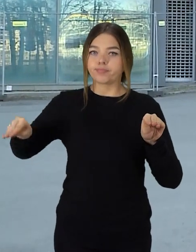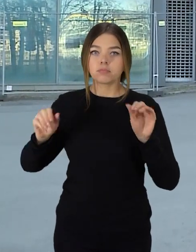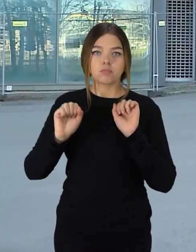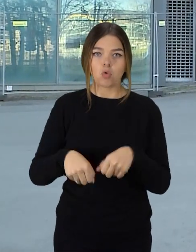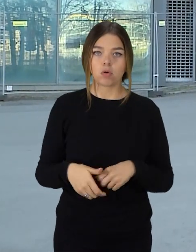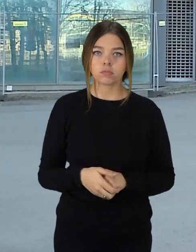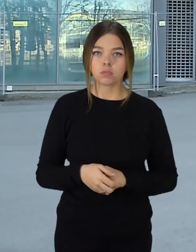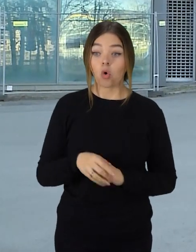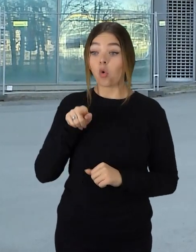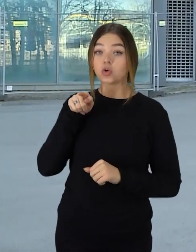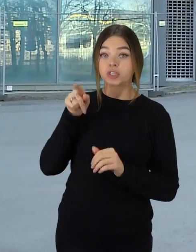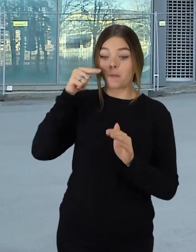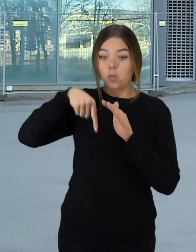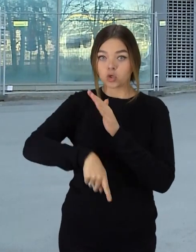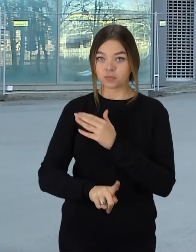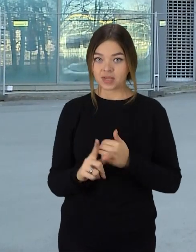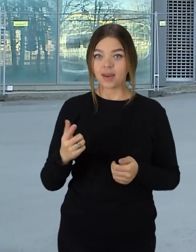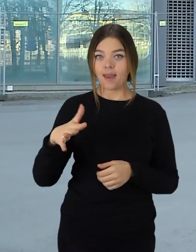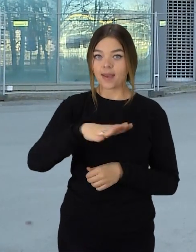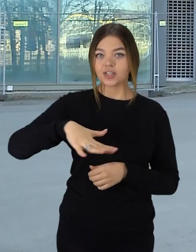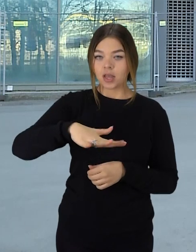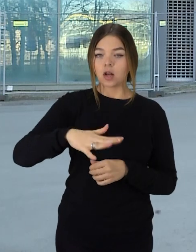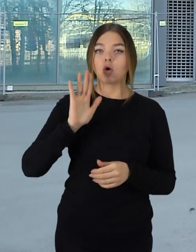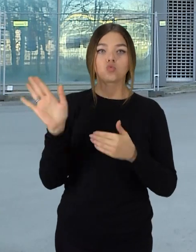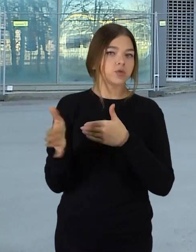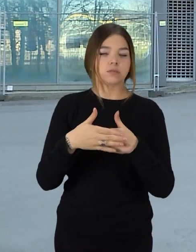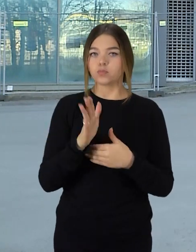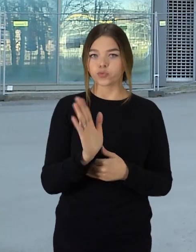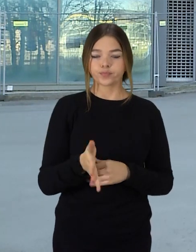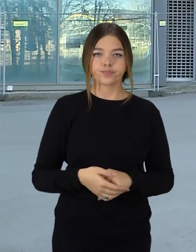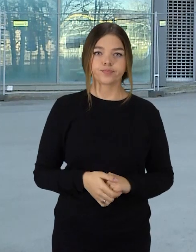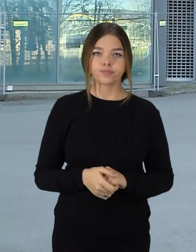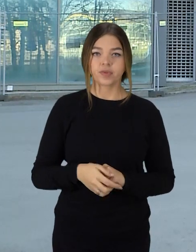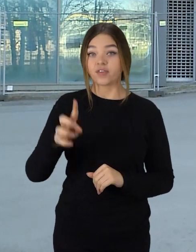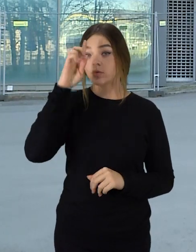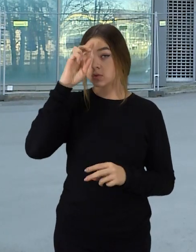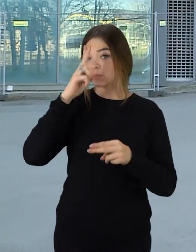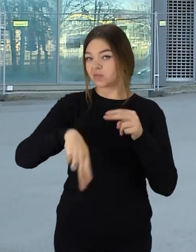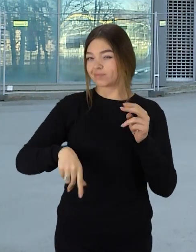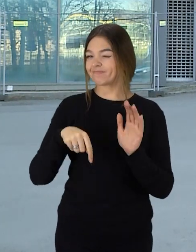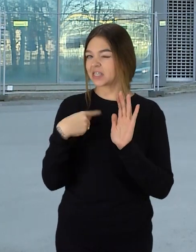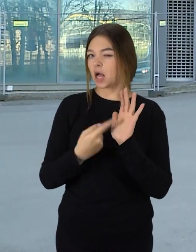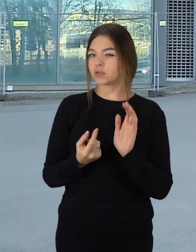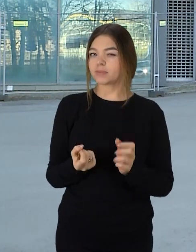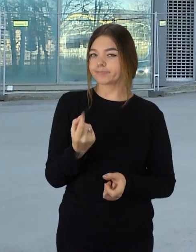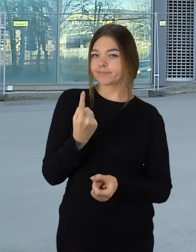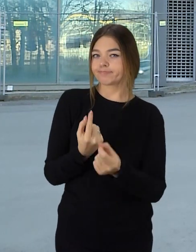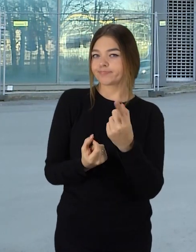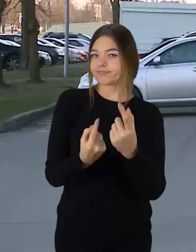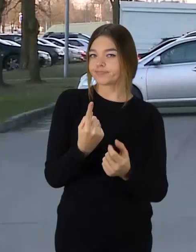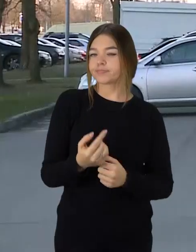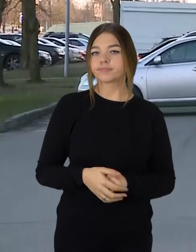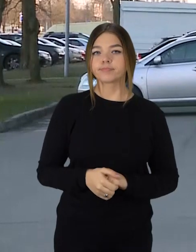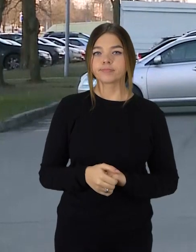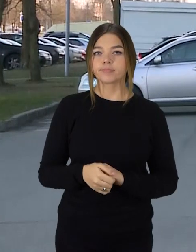Štai ši pužyminė aikštelė bus visiškai uždaryta klientams. Vyriausybės sprendimas kelia daug klausimų verslo atstovams.